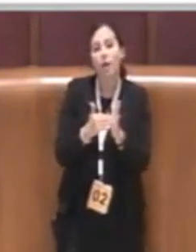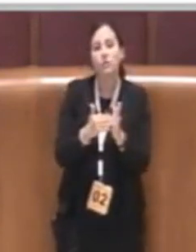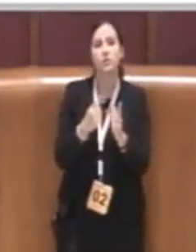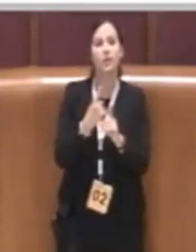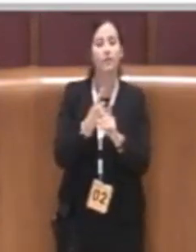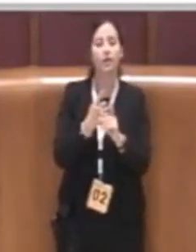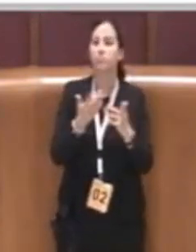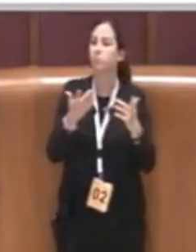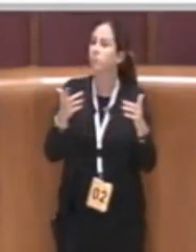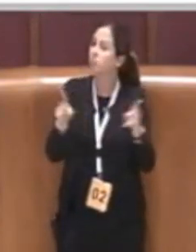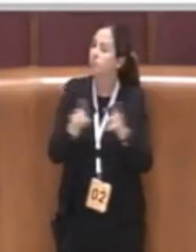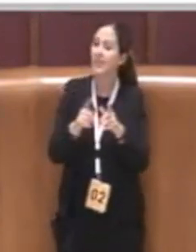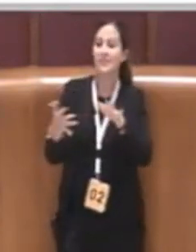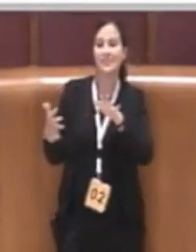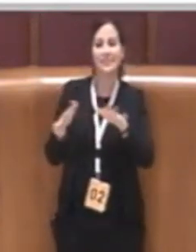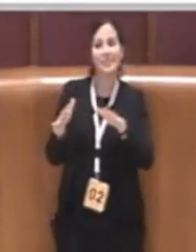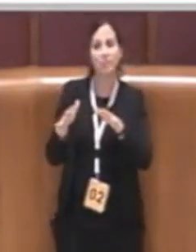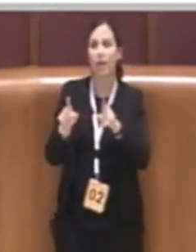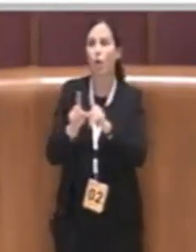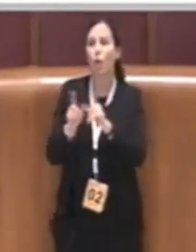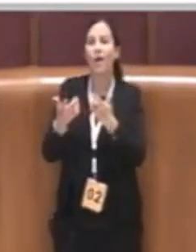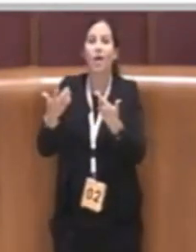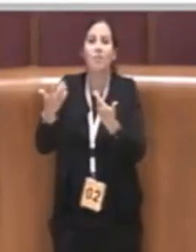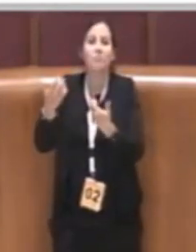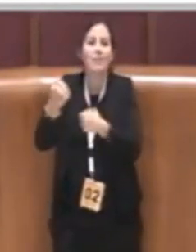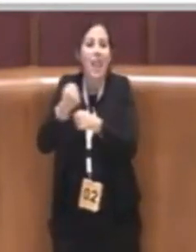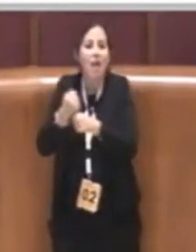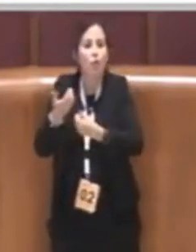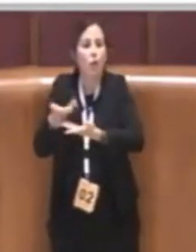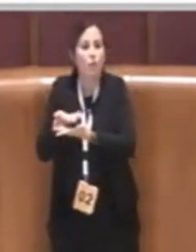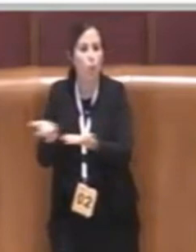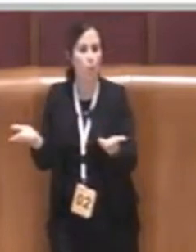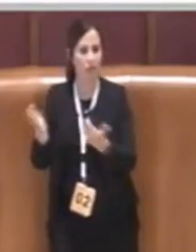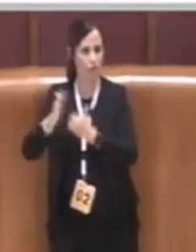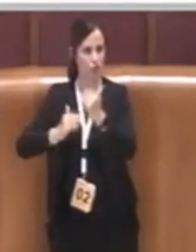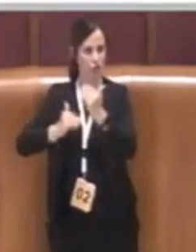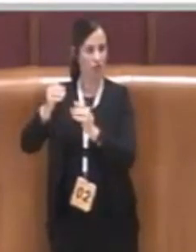mentre le convenzioni urbanistiche previste ad oggi